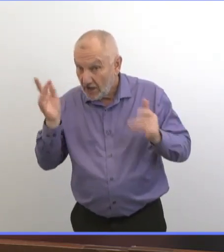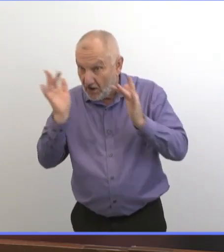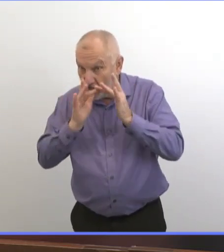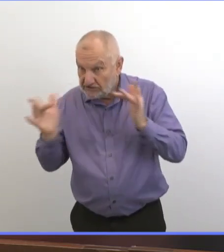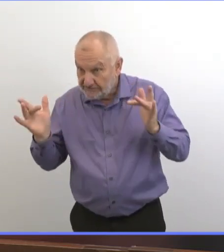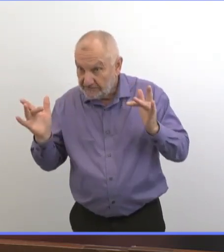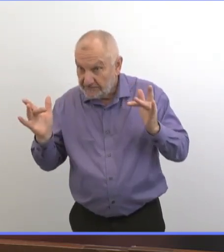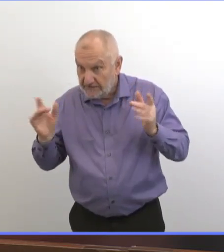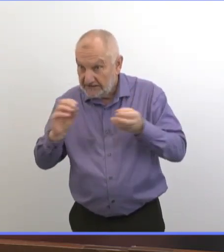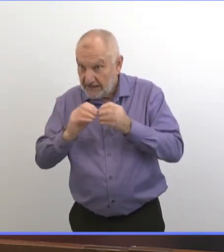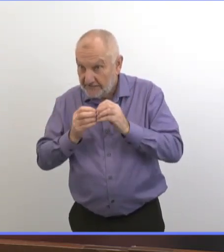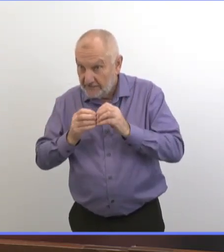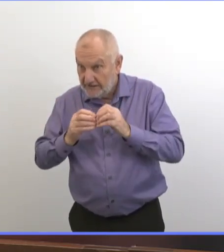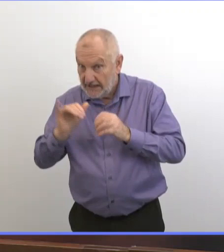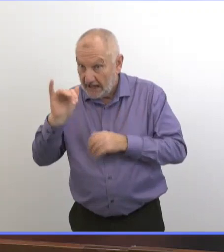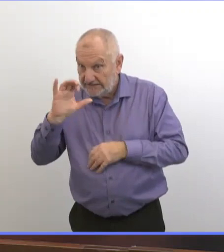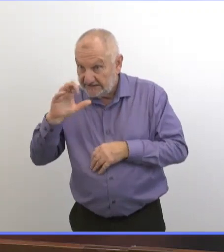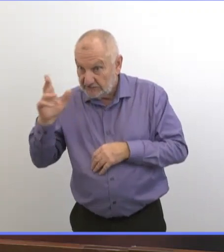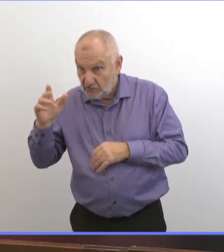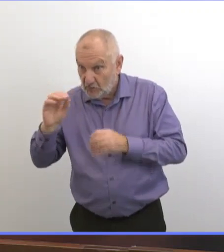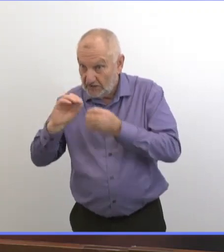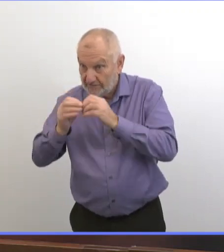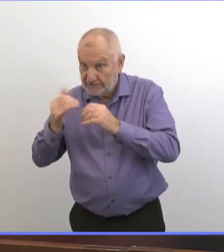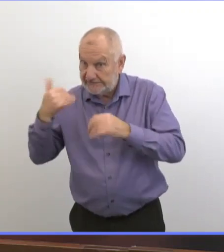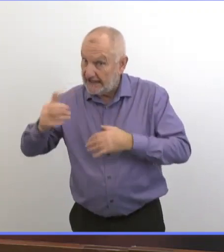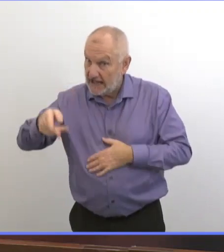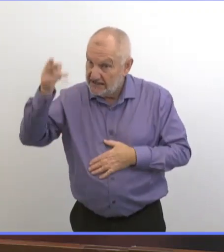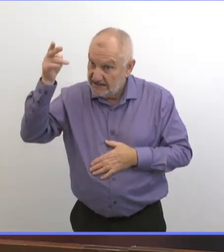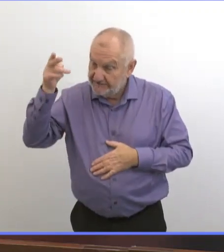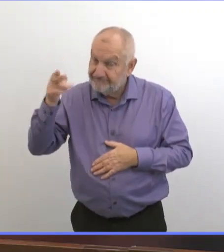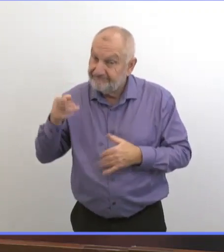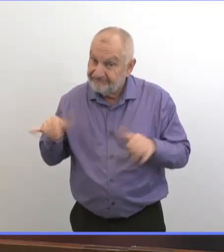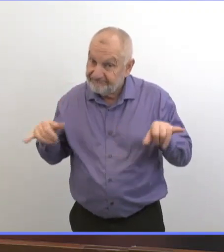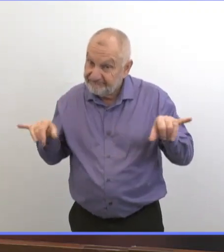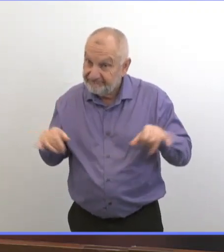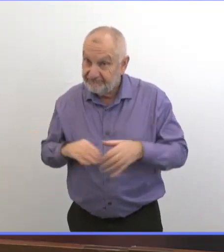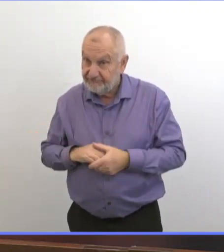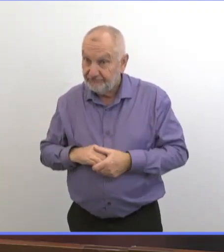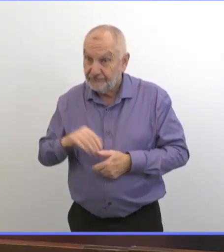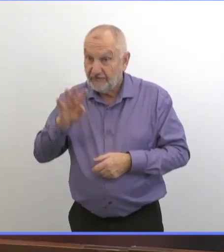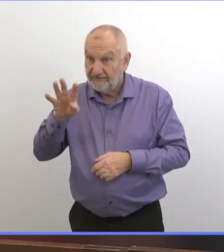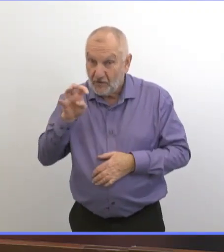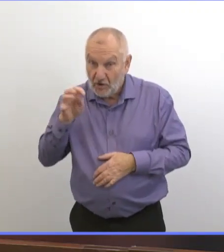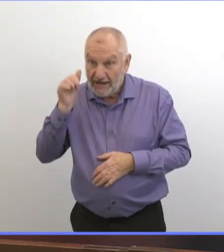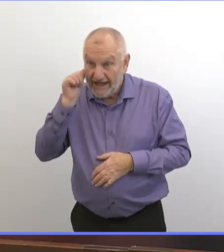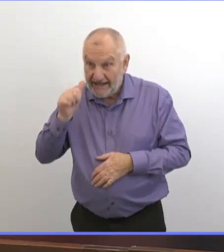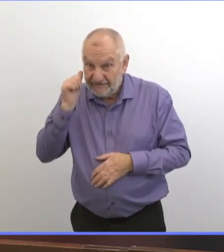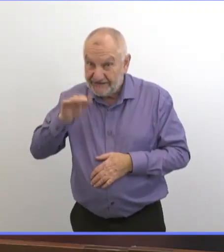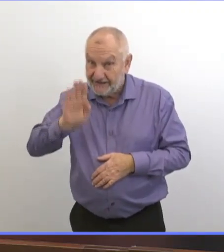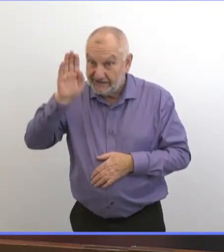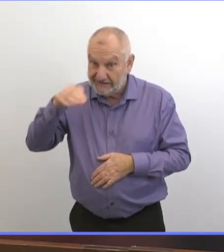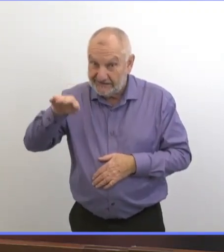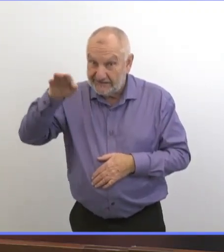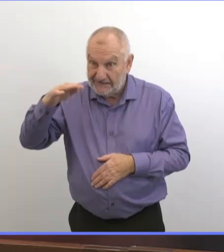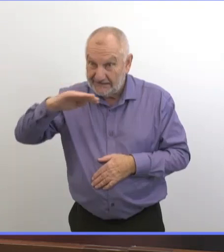de 1 à 2%. Et on peut tous faire les calculs. S'il y a des jours à 400 cas, on sait que,